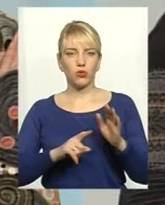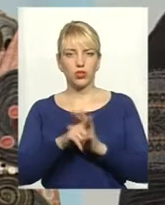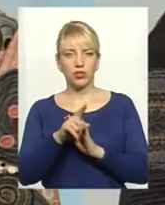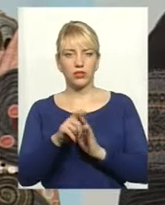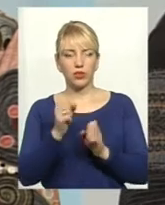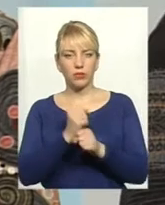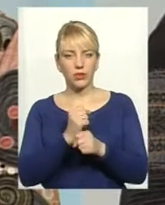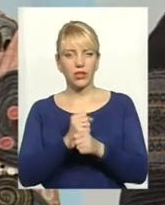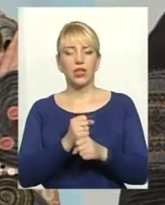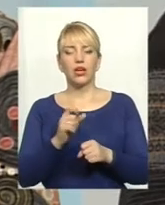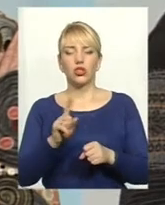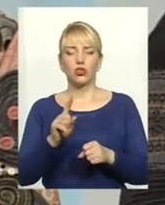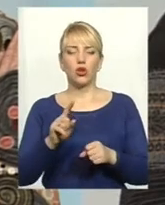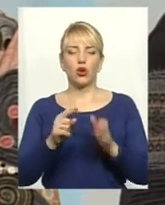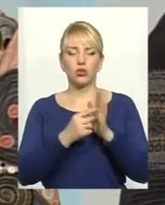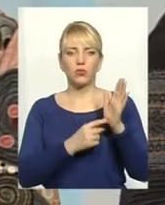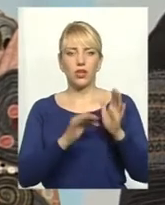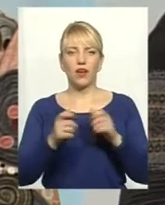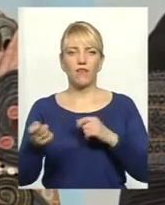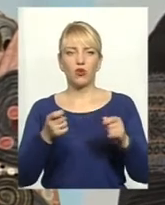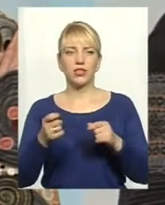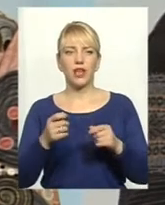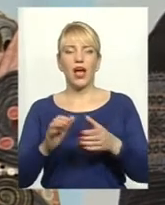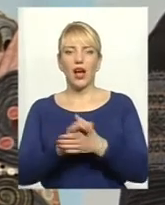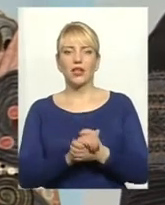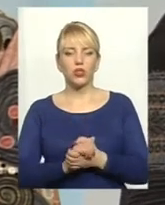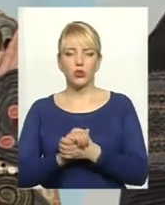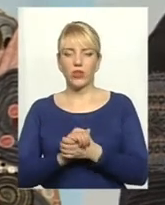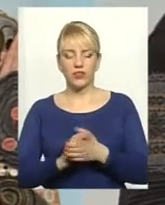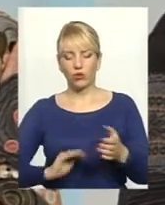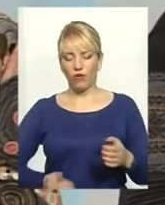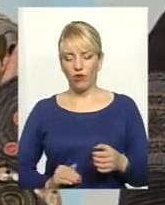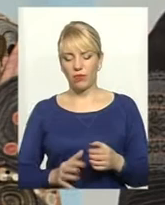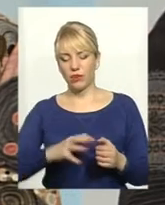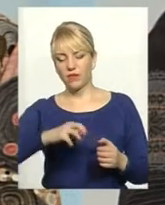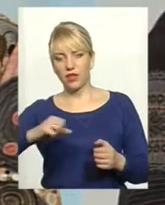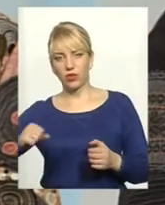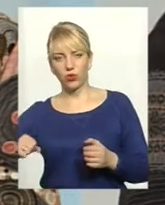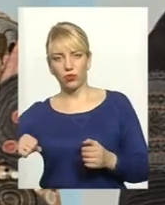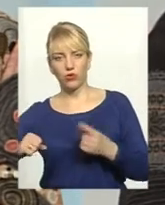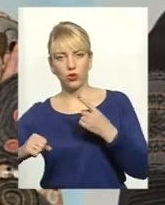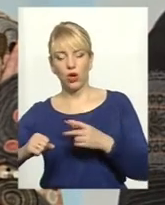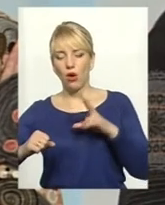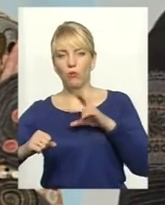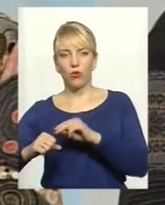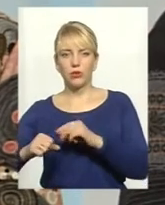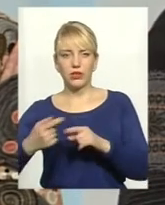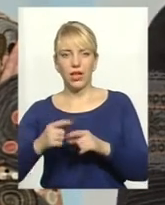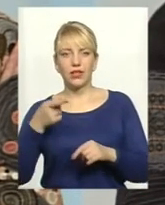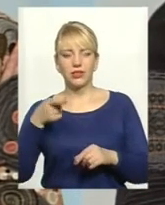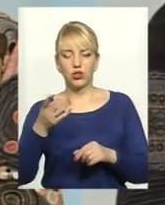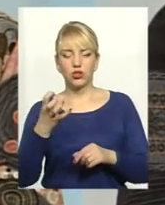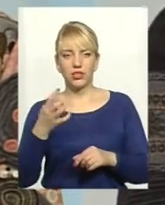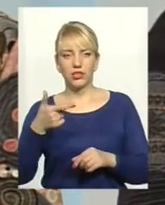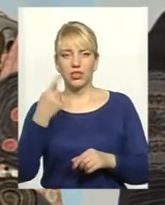володарюй». Затягнули фермерів, асоціацію, фермерів затягнули в одну сторону, їм пообіцяли там 1400 гривень на гектар, але